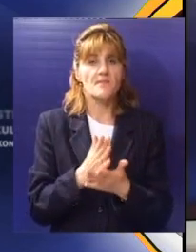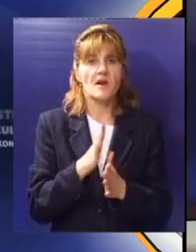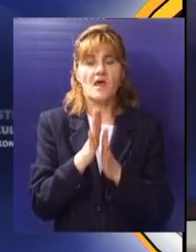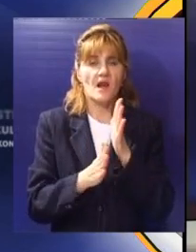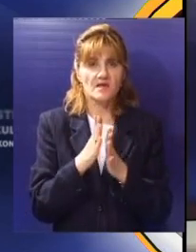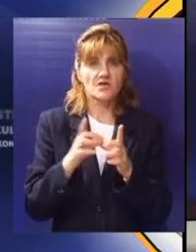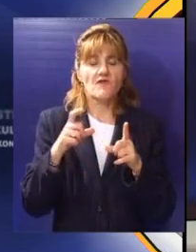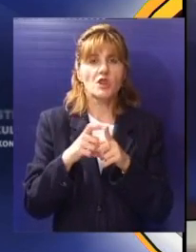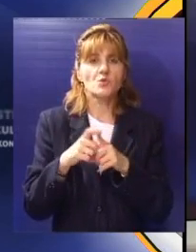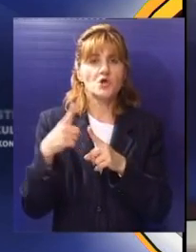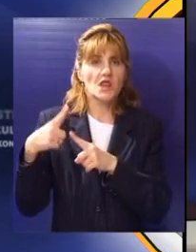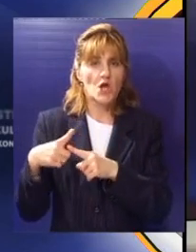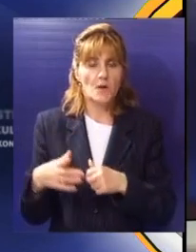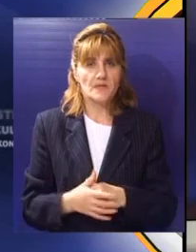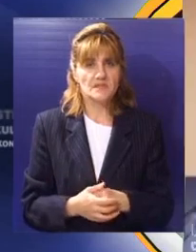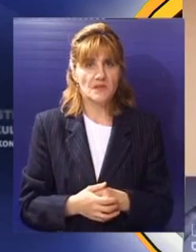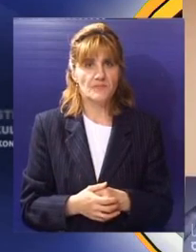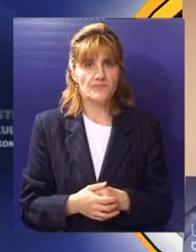tribine bio je Dušan Torbica.